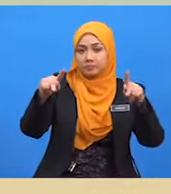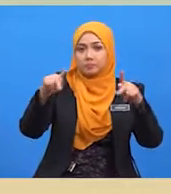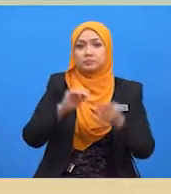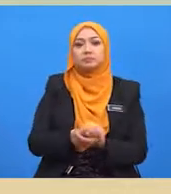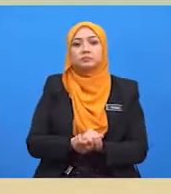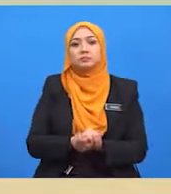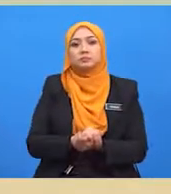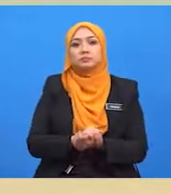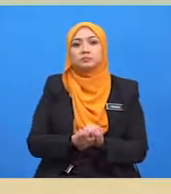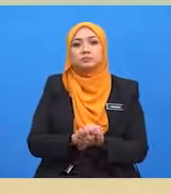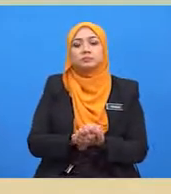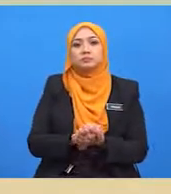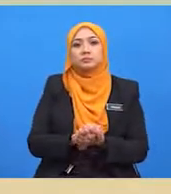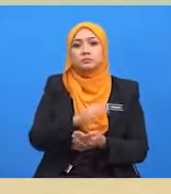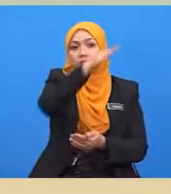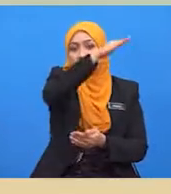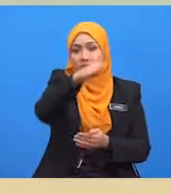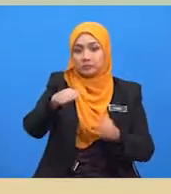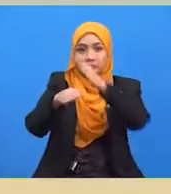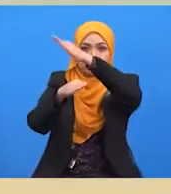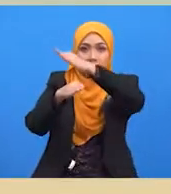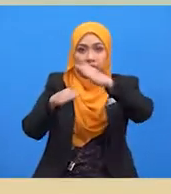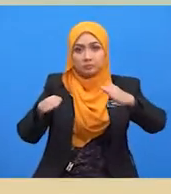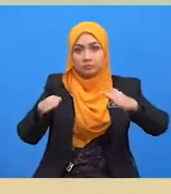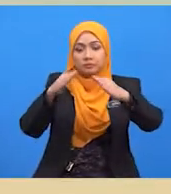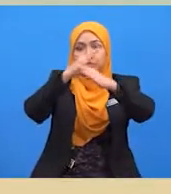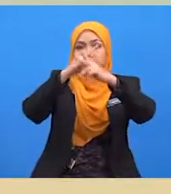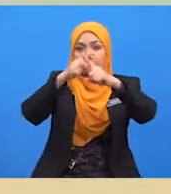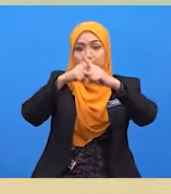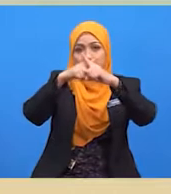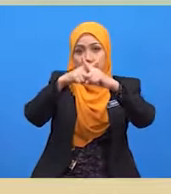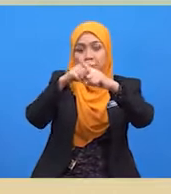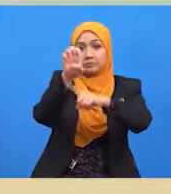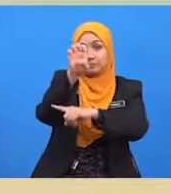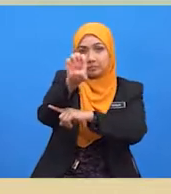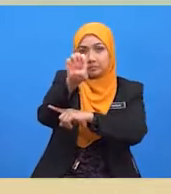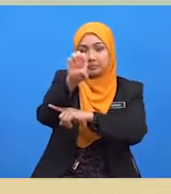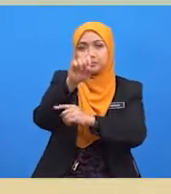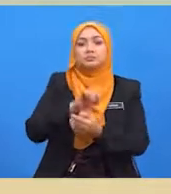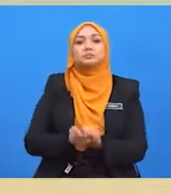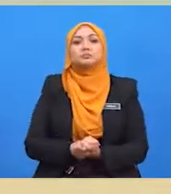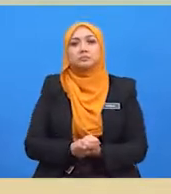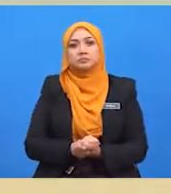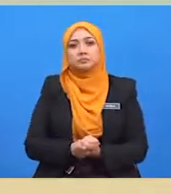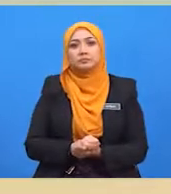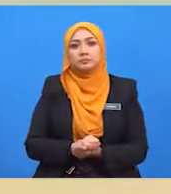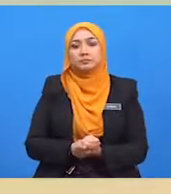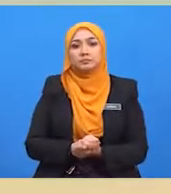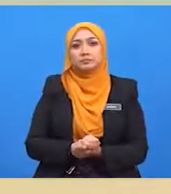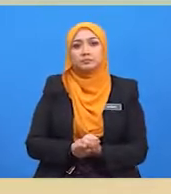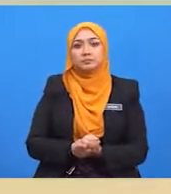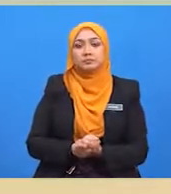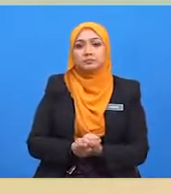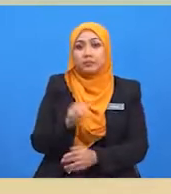P P0 dan K0 masing-masing adalah harga dan